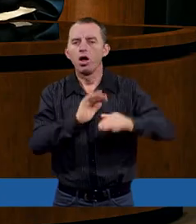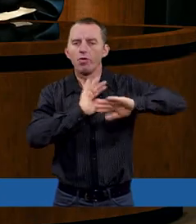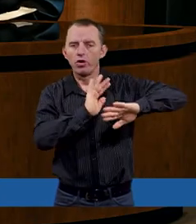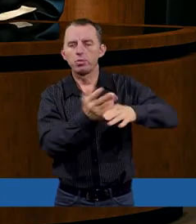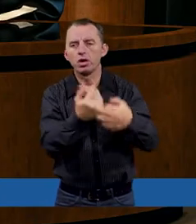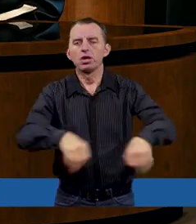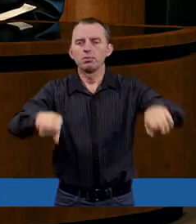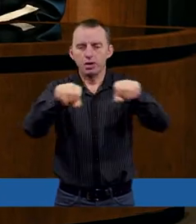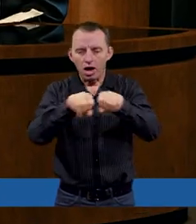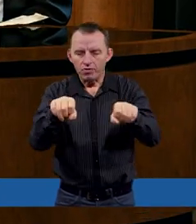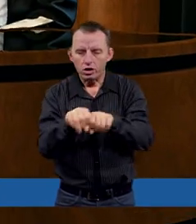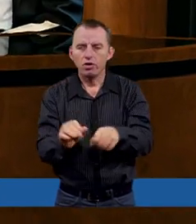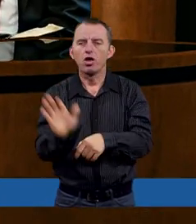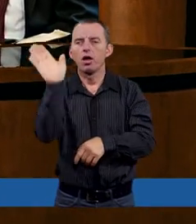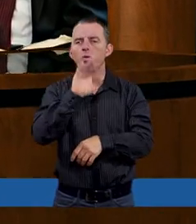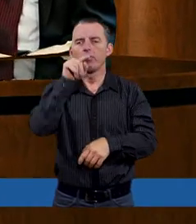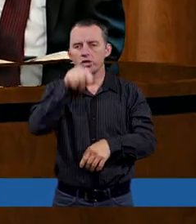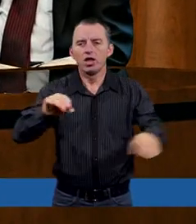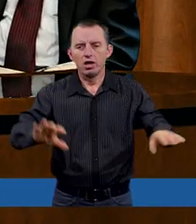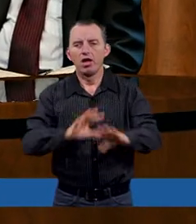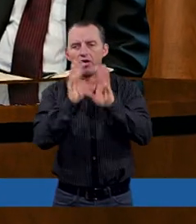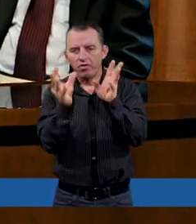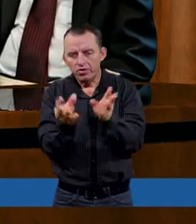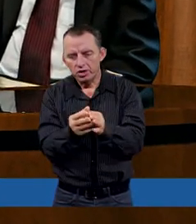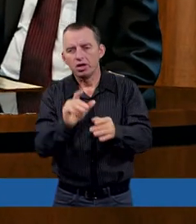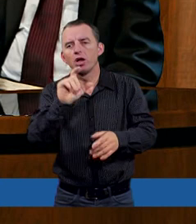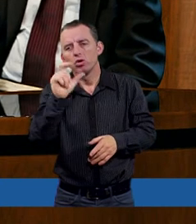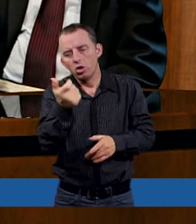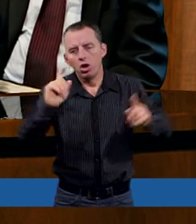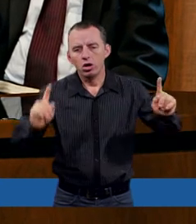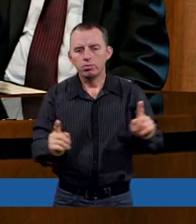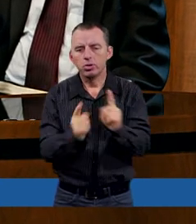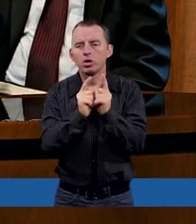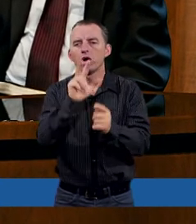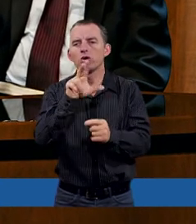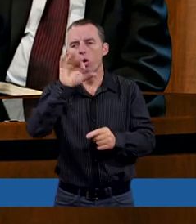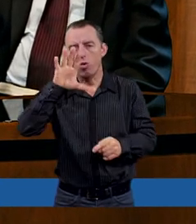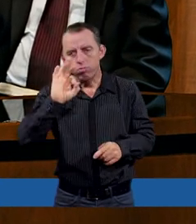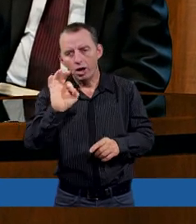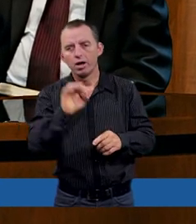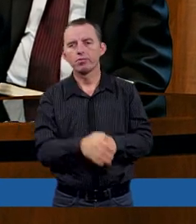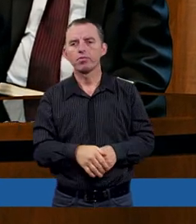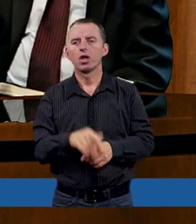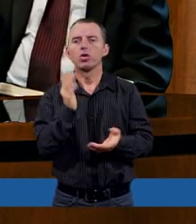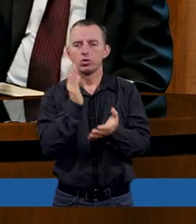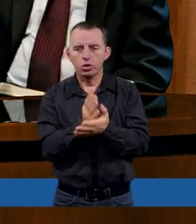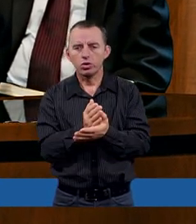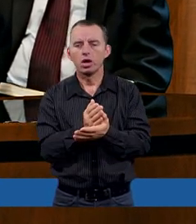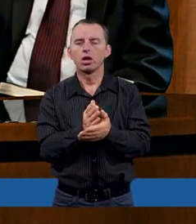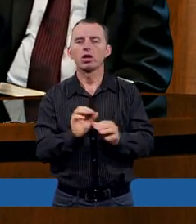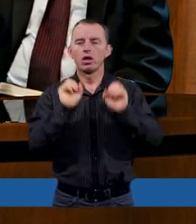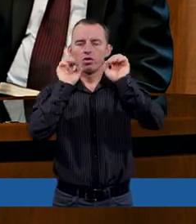sprawiedliwość Boga w tym wszystkim, co spotkało Hioba, jakby przerzucając na niego